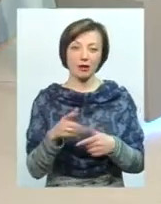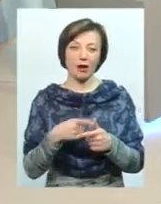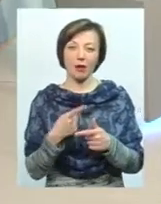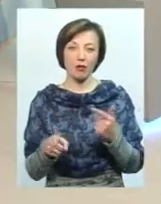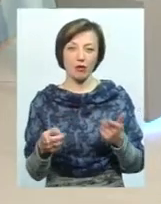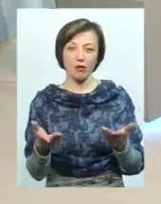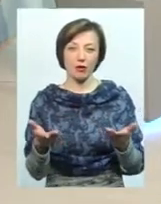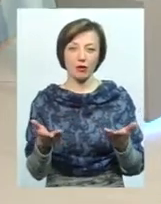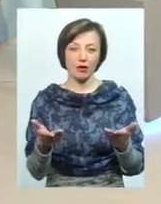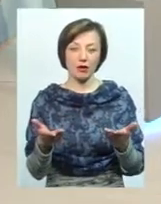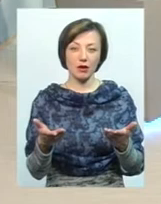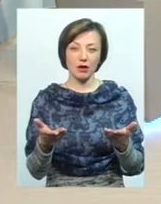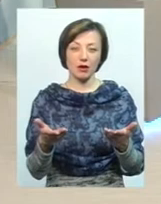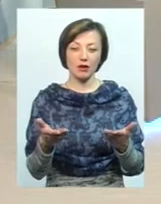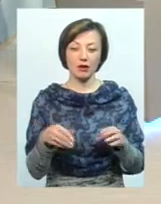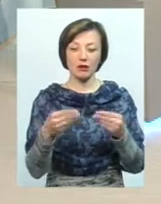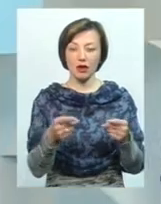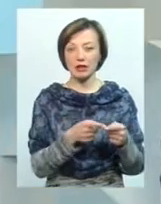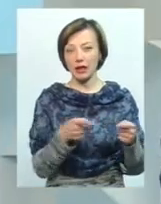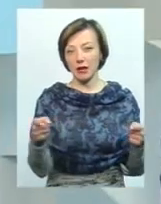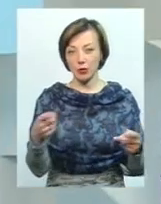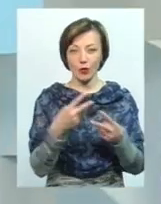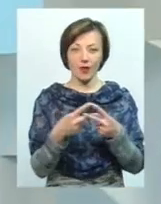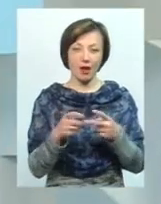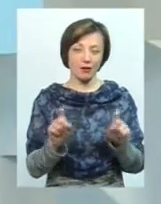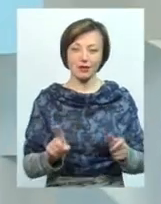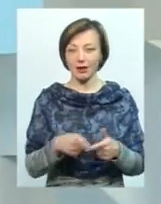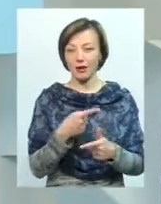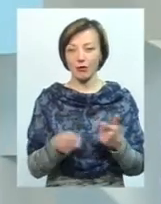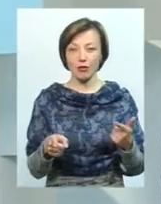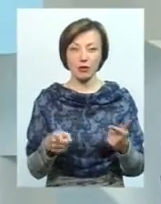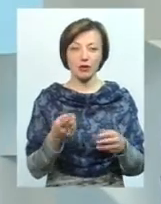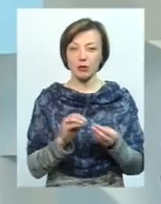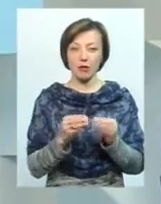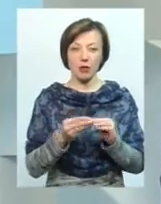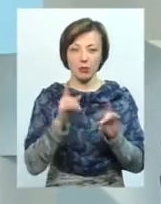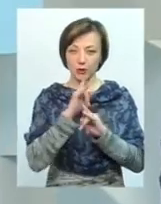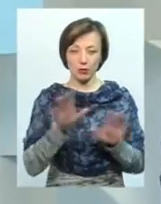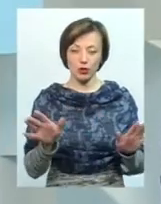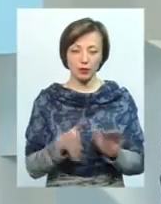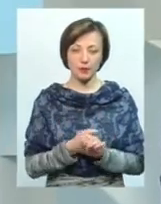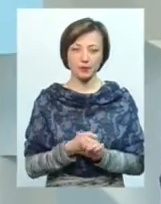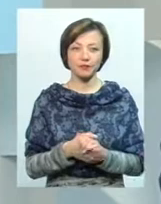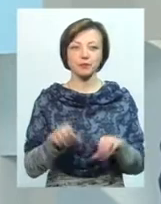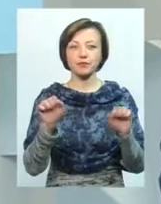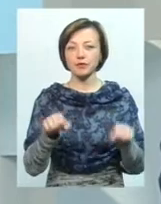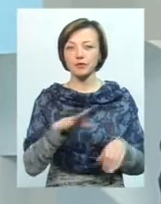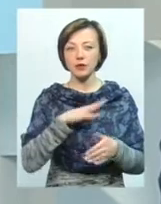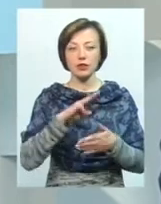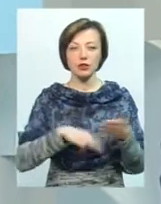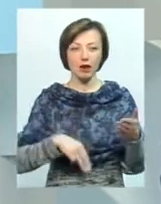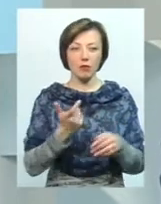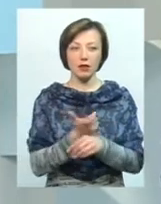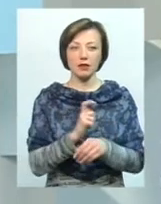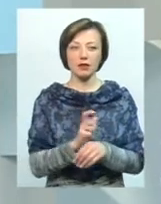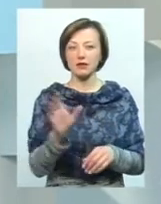призначили тобі якийсь там термін, ув'язнення, або з цим проблем не буде. Може бути максимальний штраф, але от